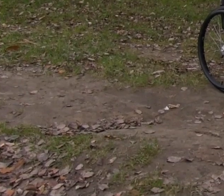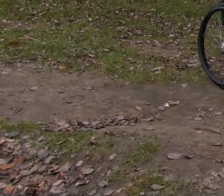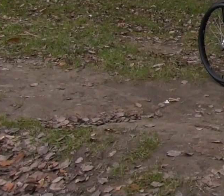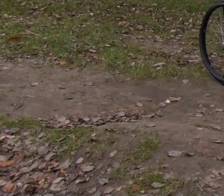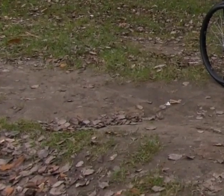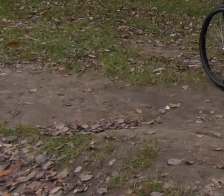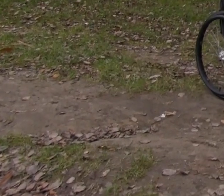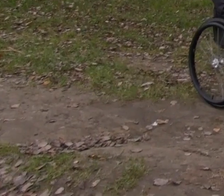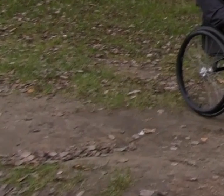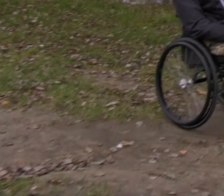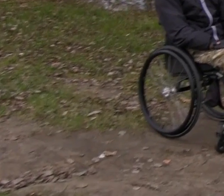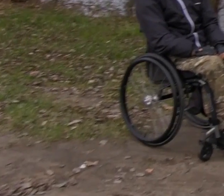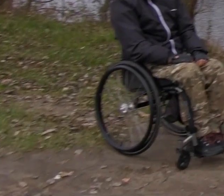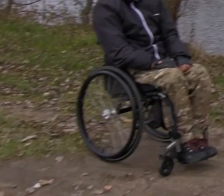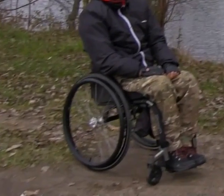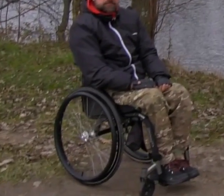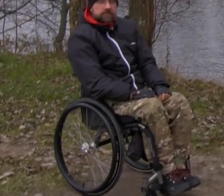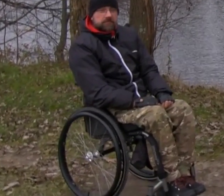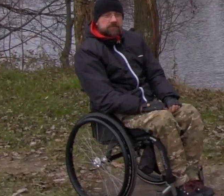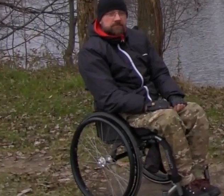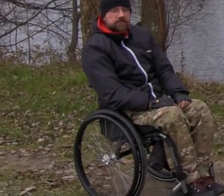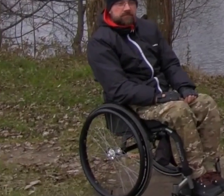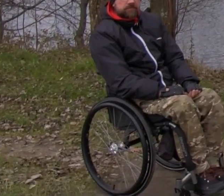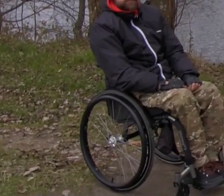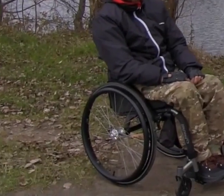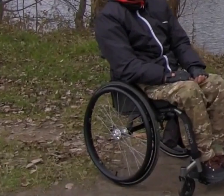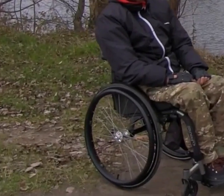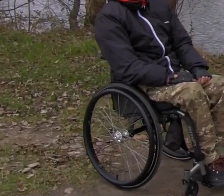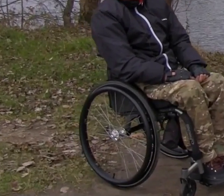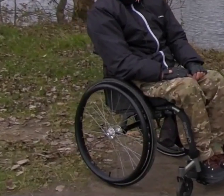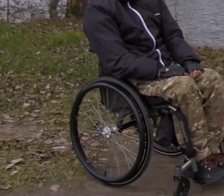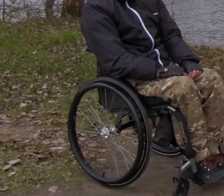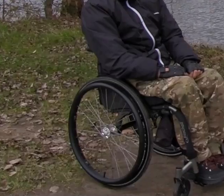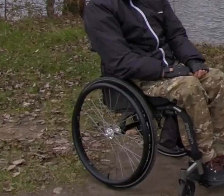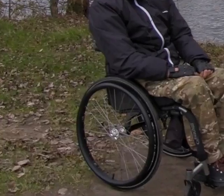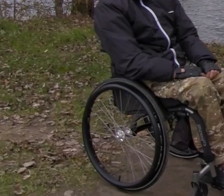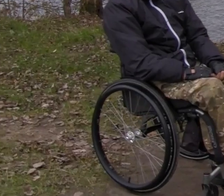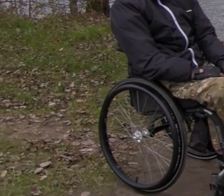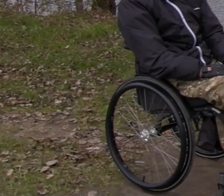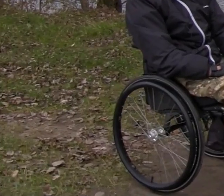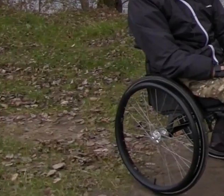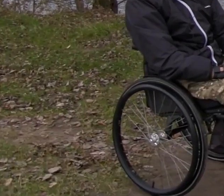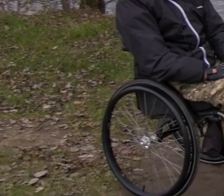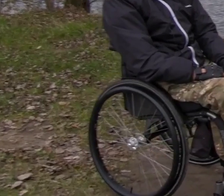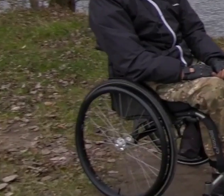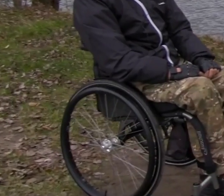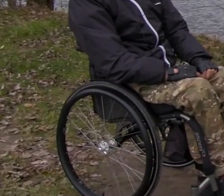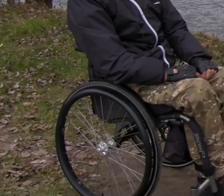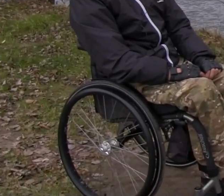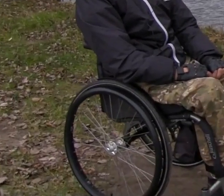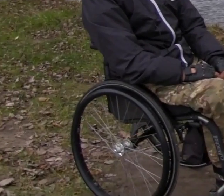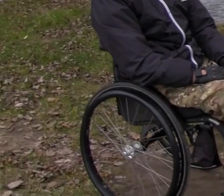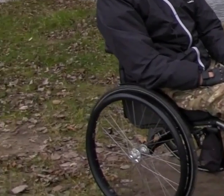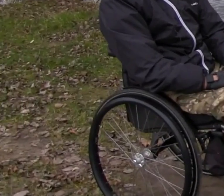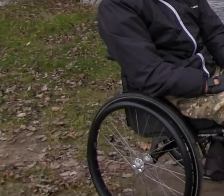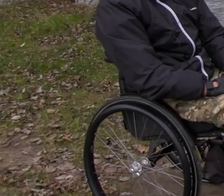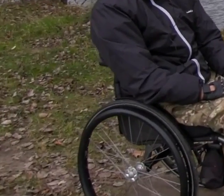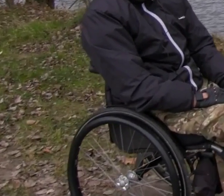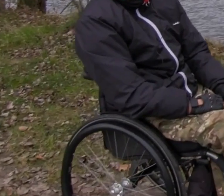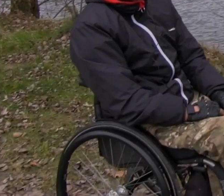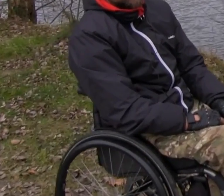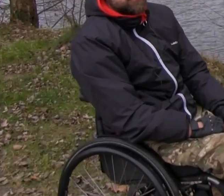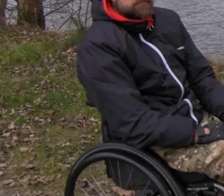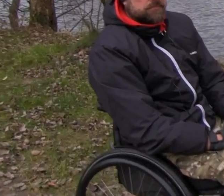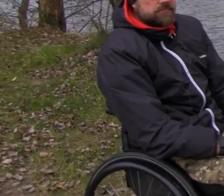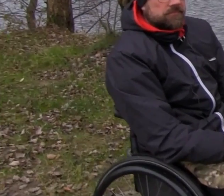Polski, bo przyjechali znajomi z Krakowa, z Wrocławia. No i bawiliśmy się, pamiętam, całą noc. i efekt też był jakiś tego, bo zebraliśmy